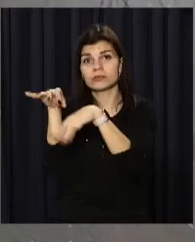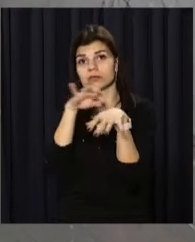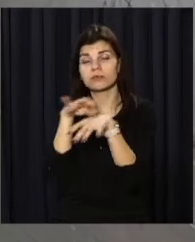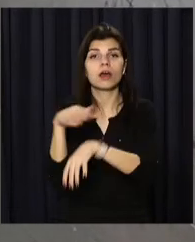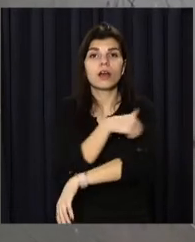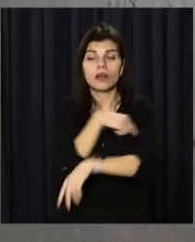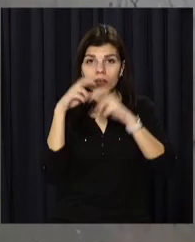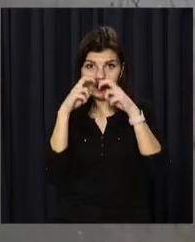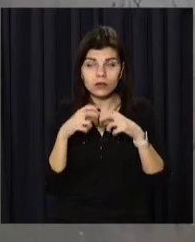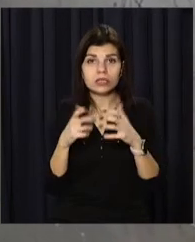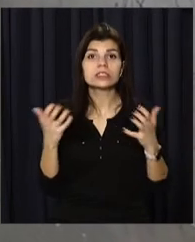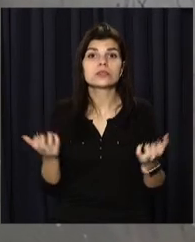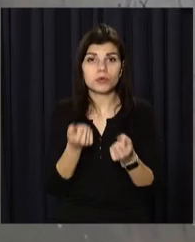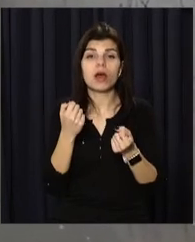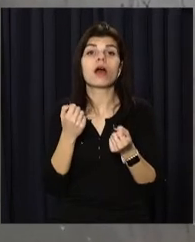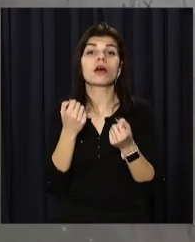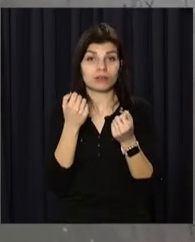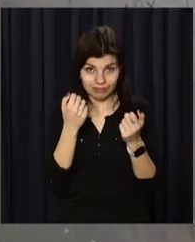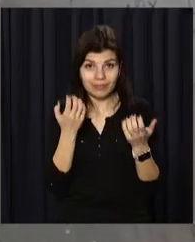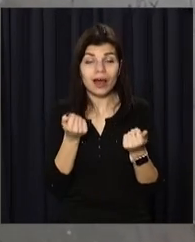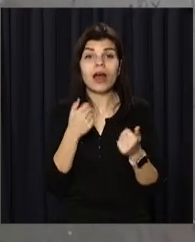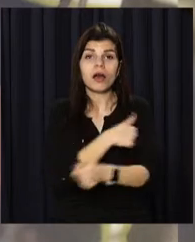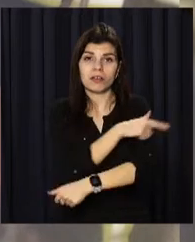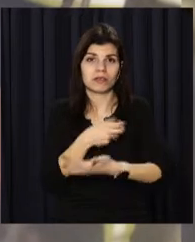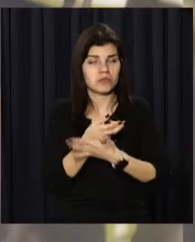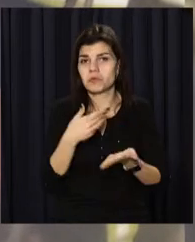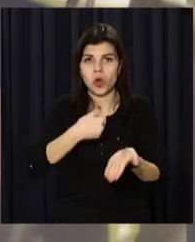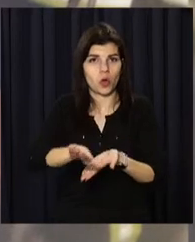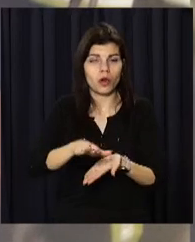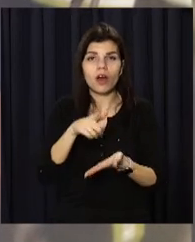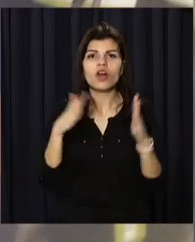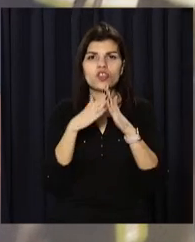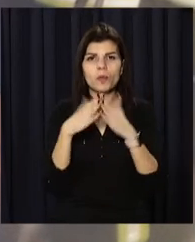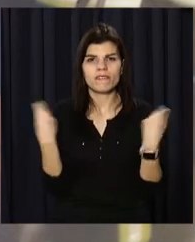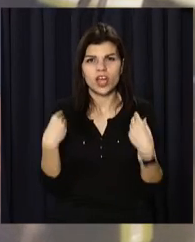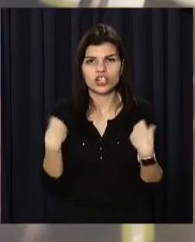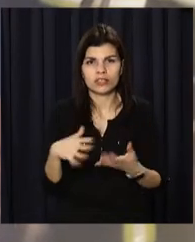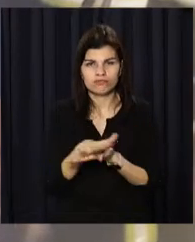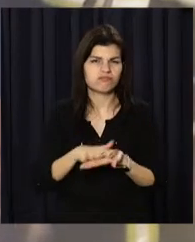медики. Врятовані від госпіталізації відмовились. Вогонь знищив домашні речі.